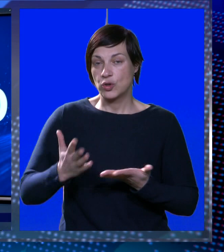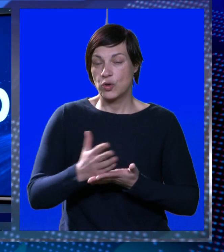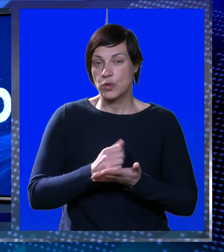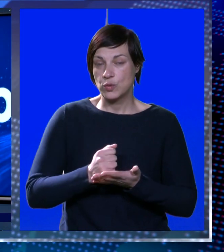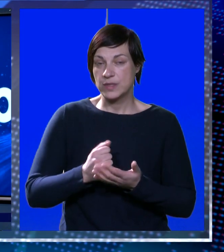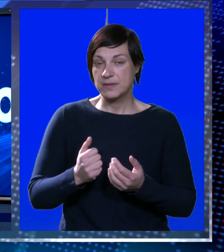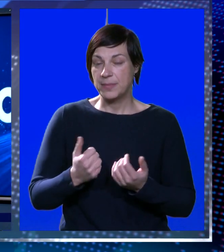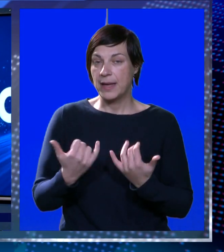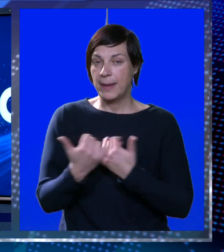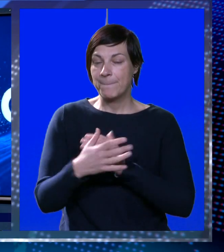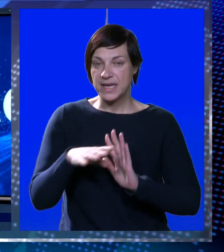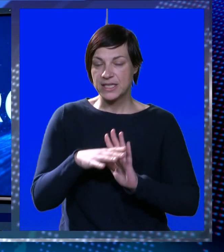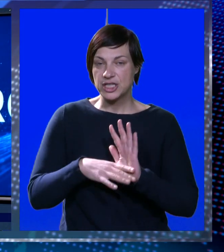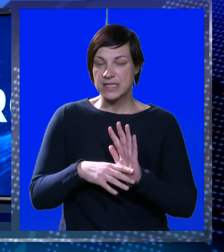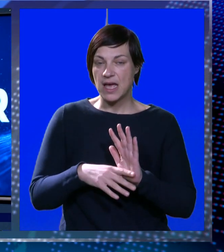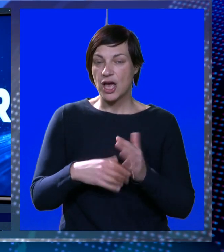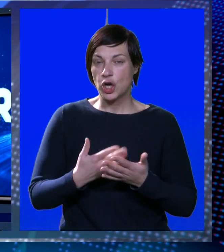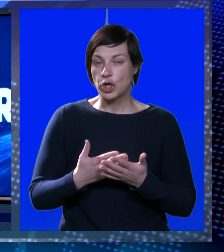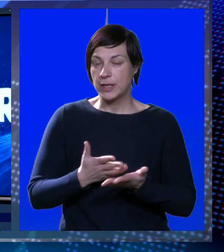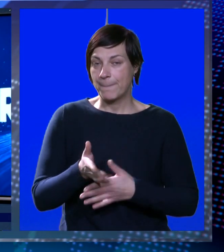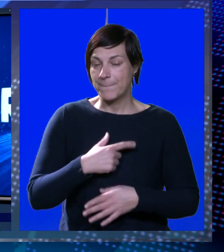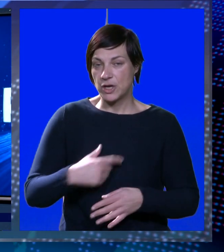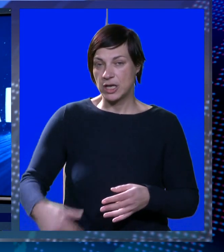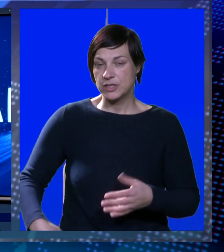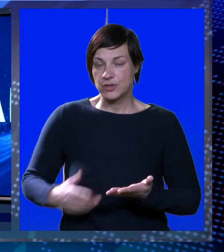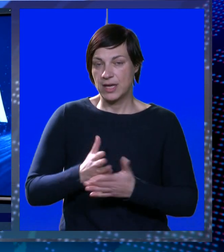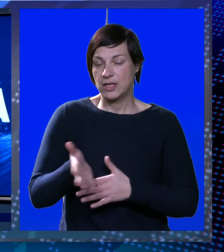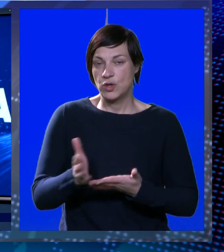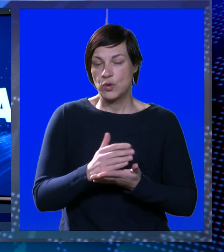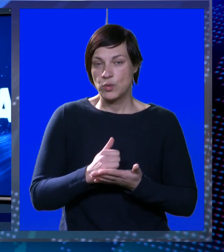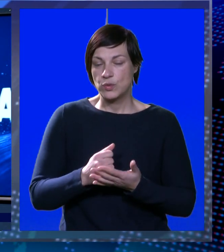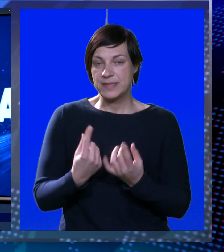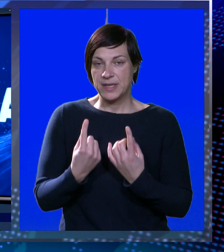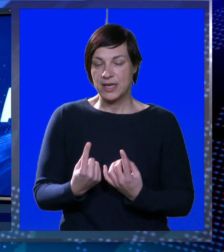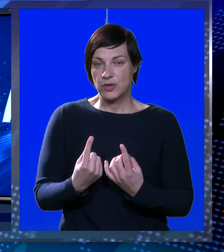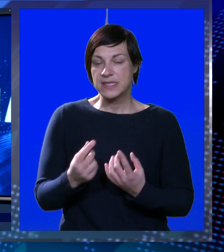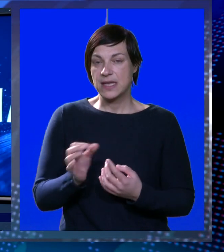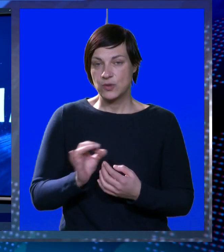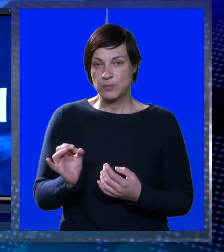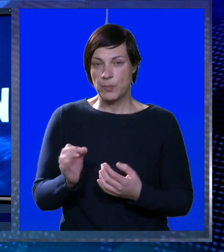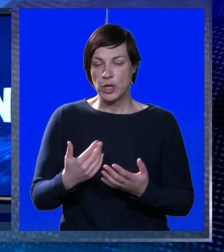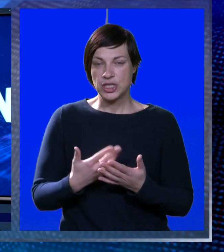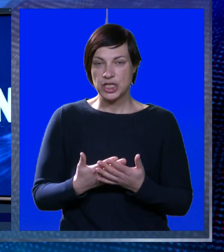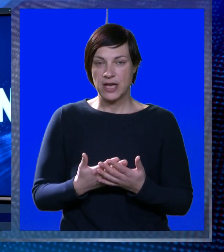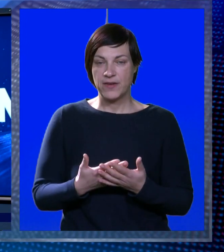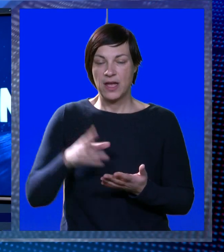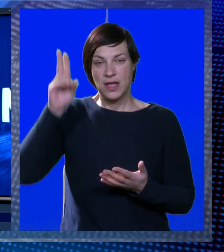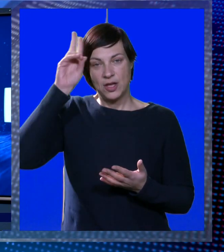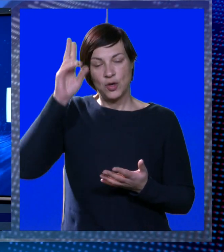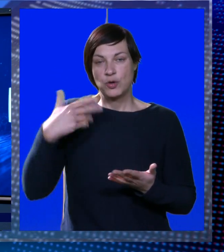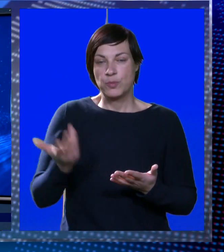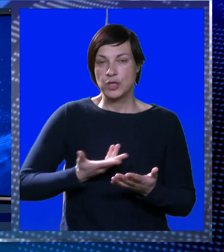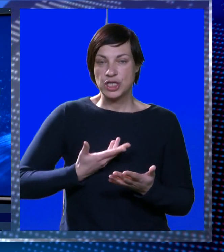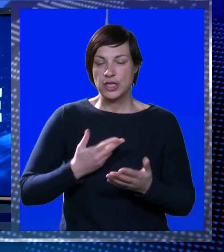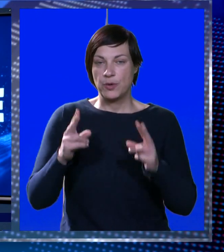uspije prekršiti zakon, prevariti policiju, kad to uspije, njegov status se poboljšava. On